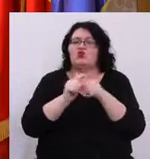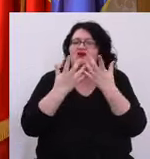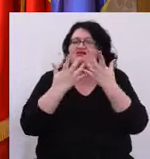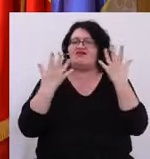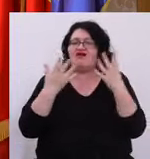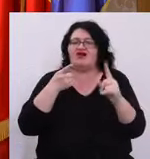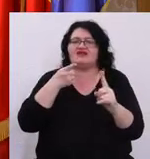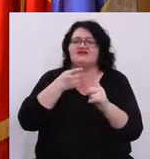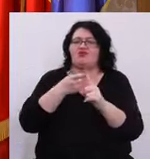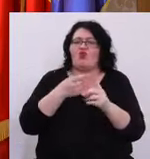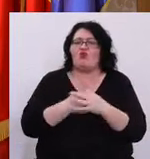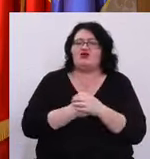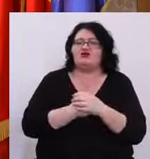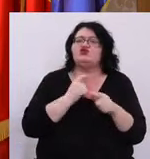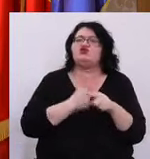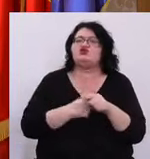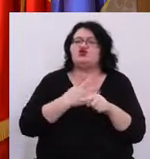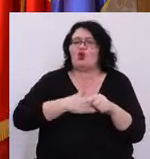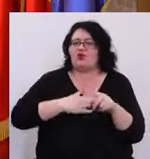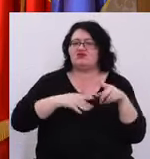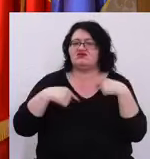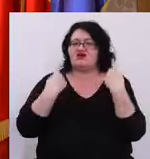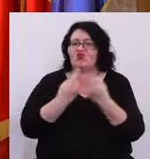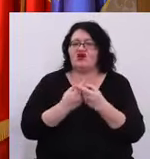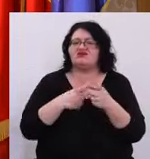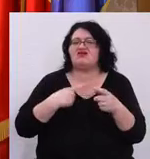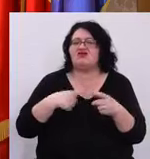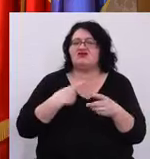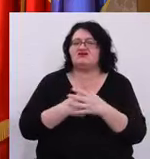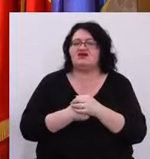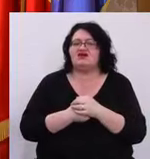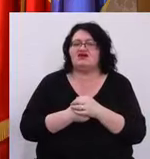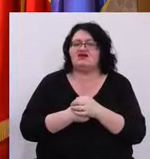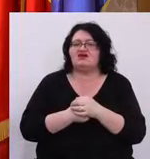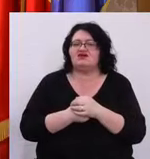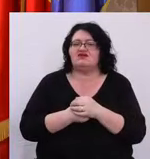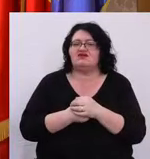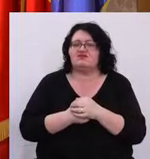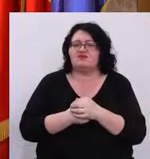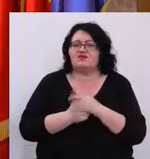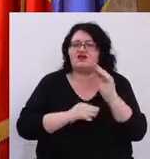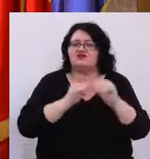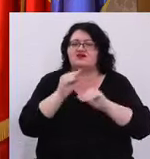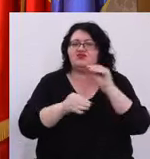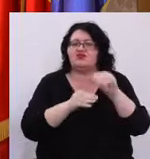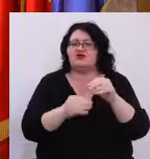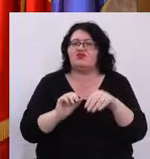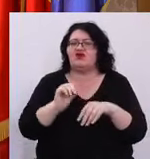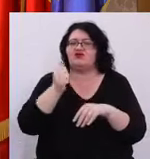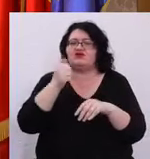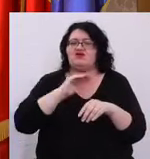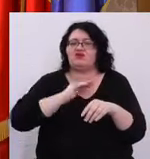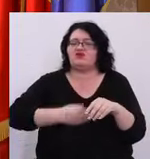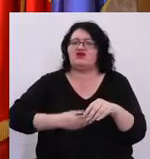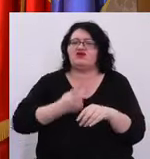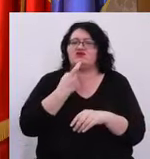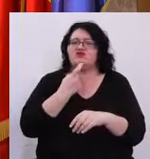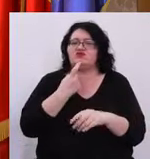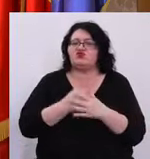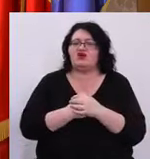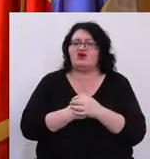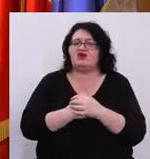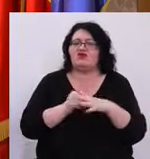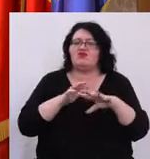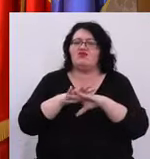țintite Și scopul, bineînțeles, este să plasăm din nou Primăria Timișoara